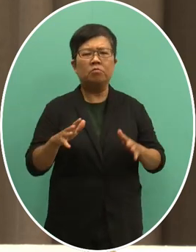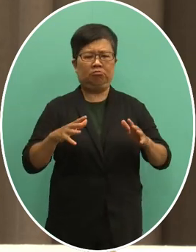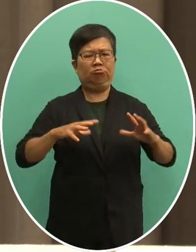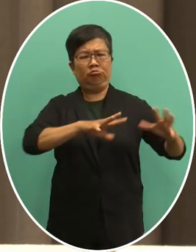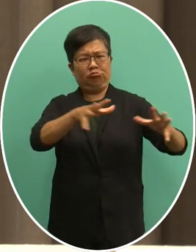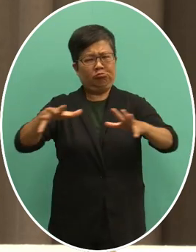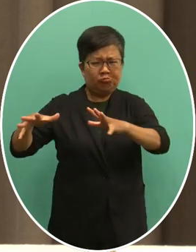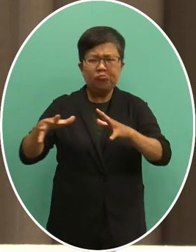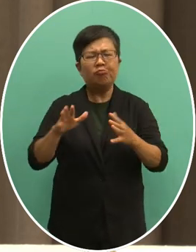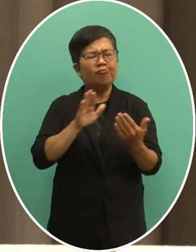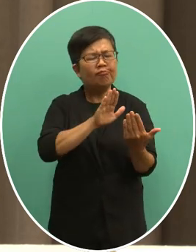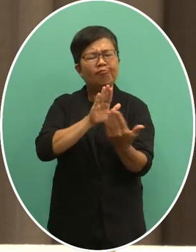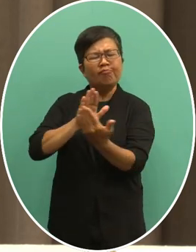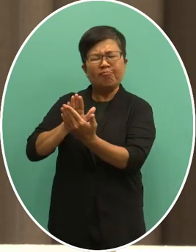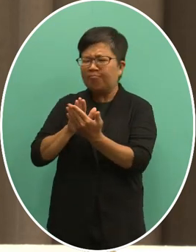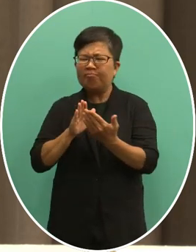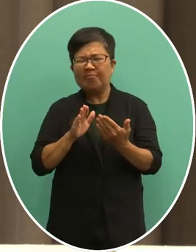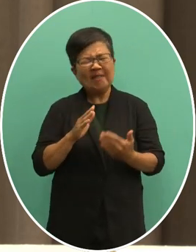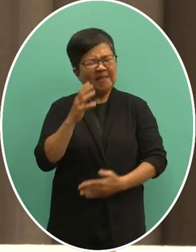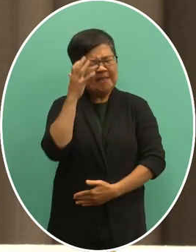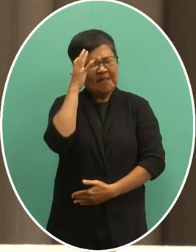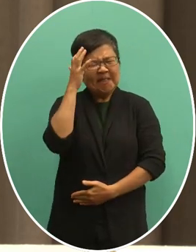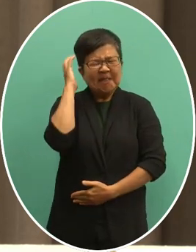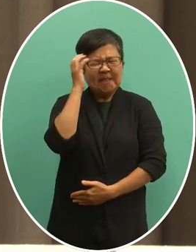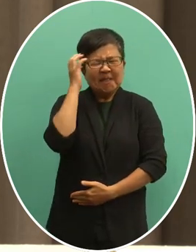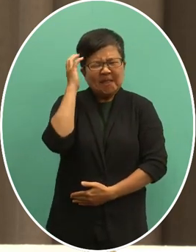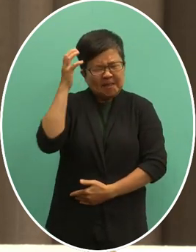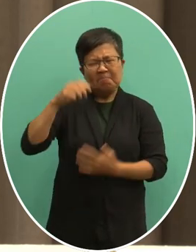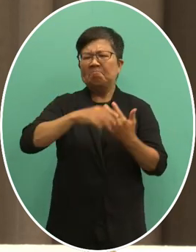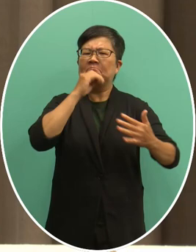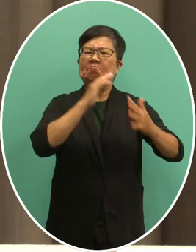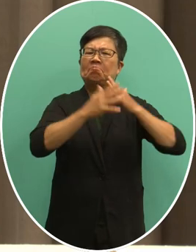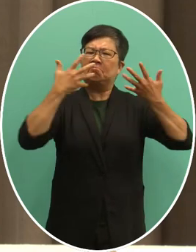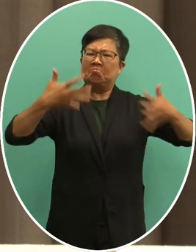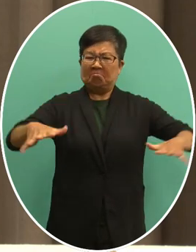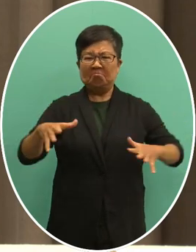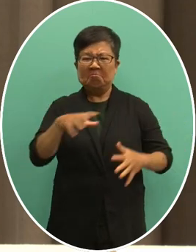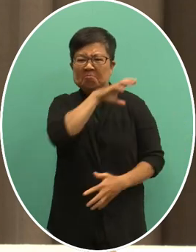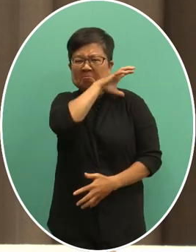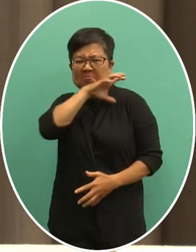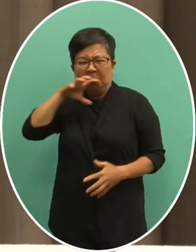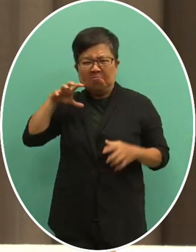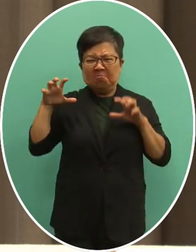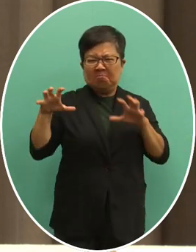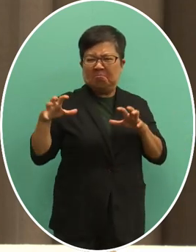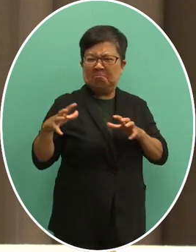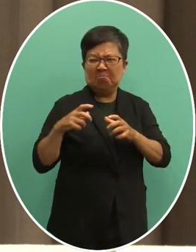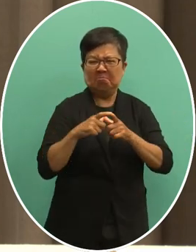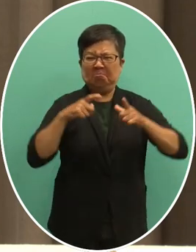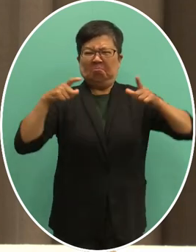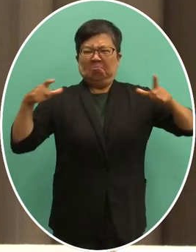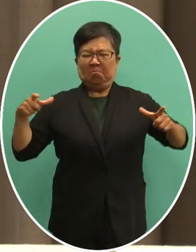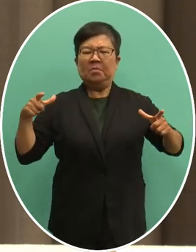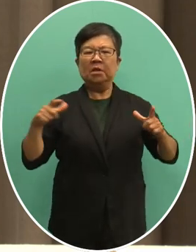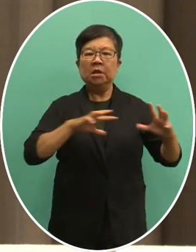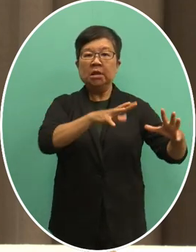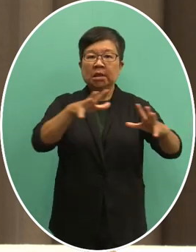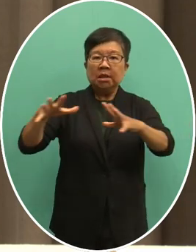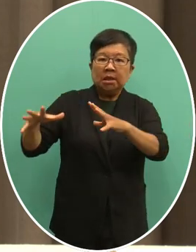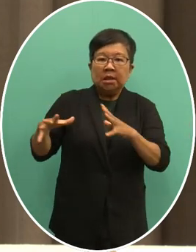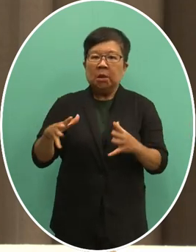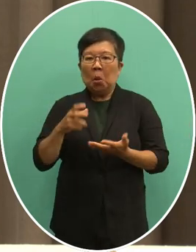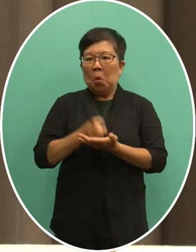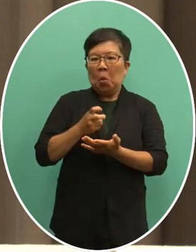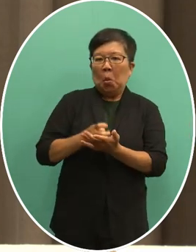面临了许多棘手的挑战维权主义的扩张造成全球援峻